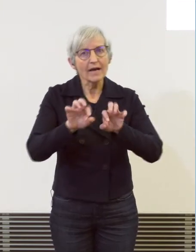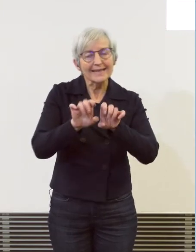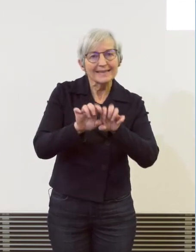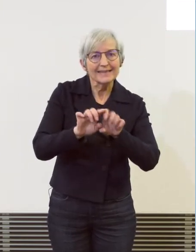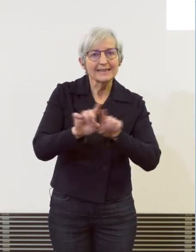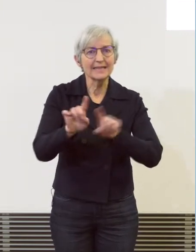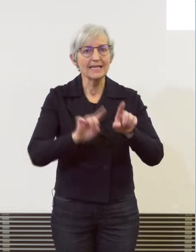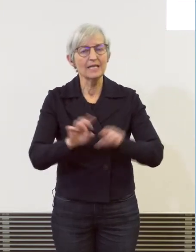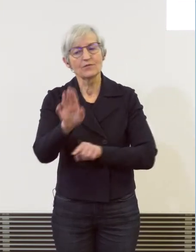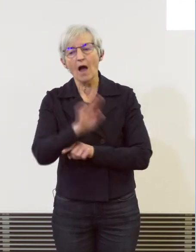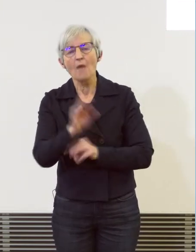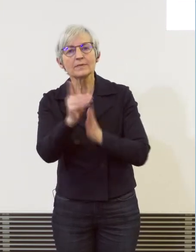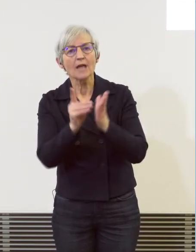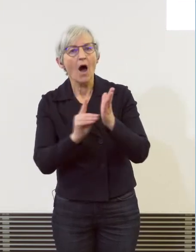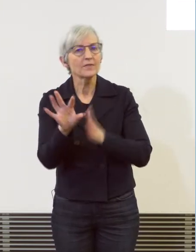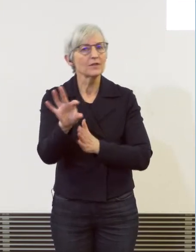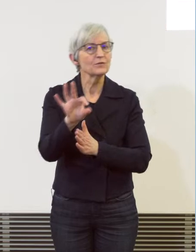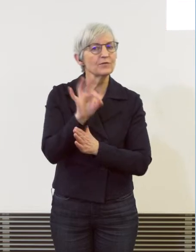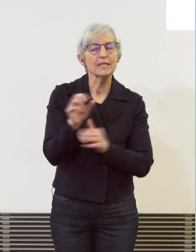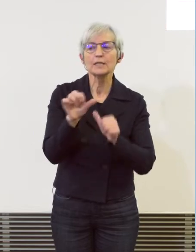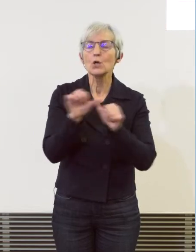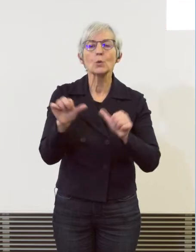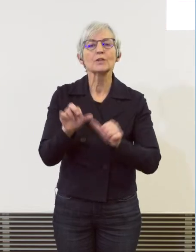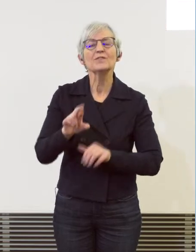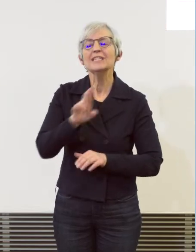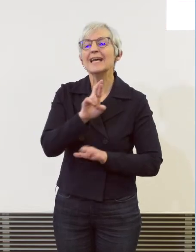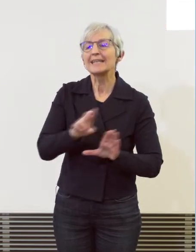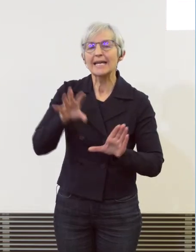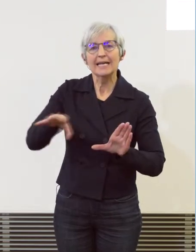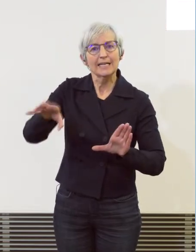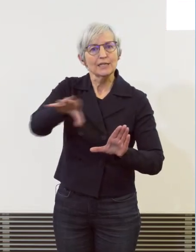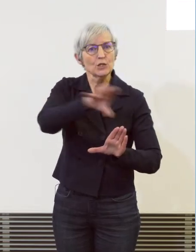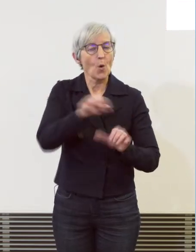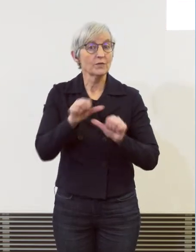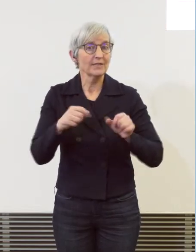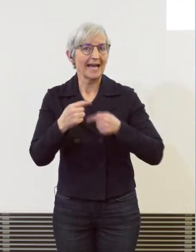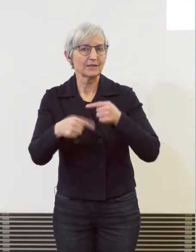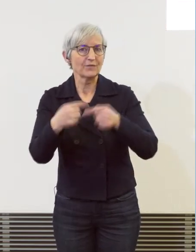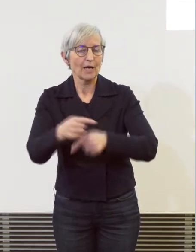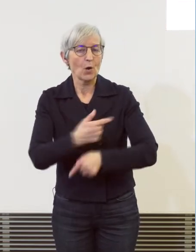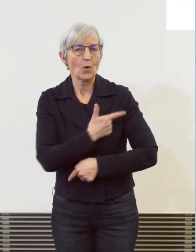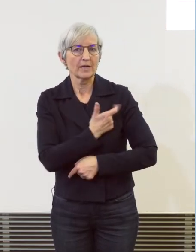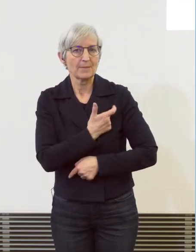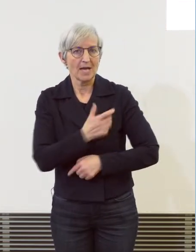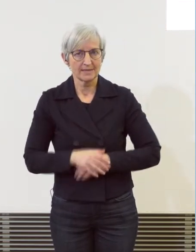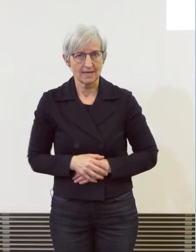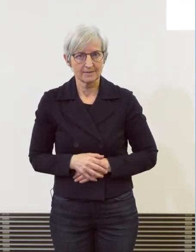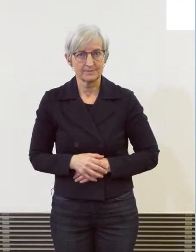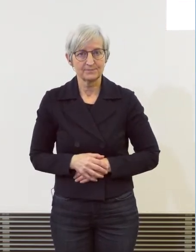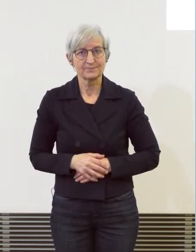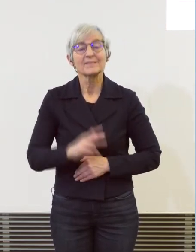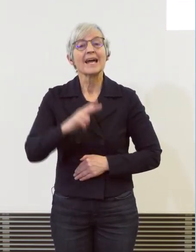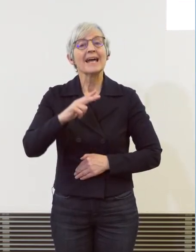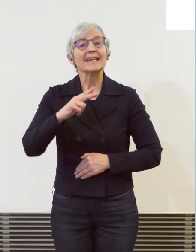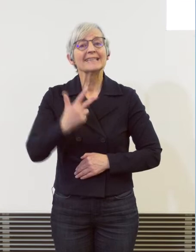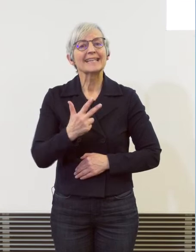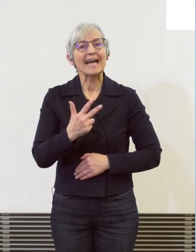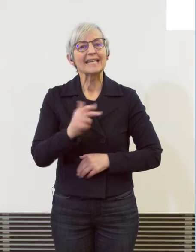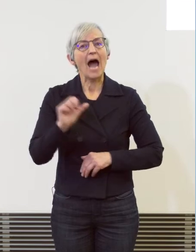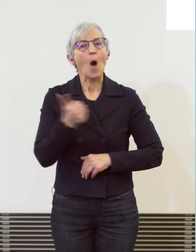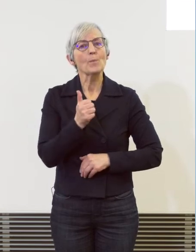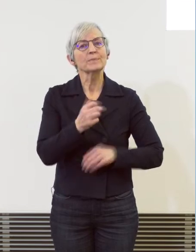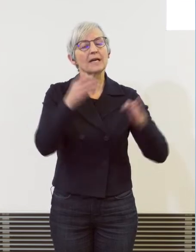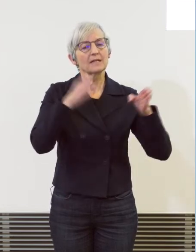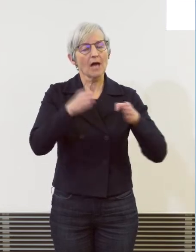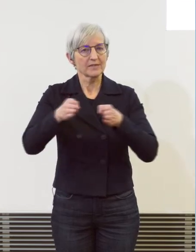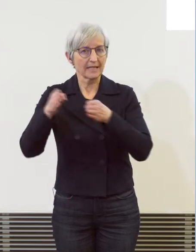regionale Kriminalitätsentwicklungen beziehen. Die drei Hauptkategorien von der Kriminalstatistik haben